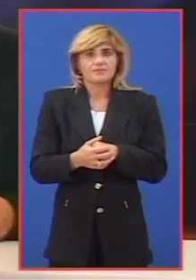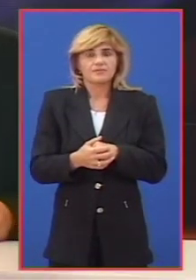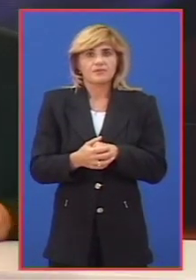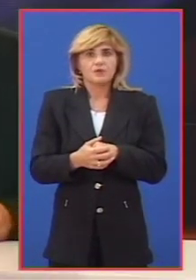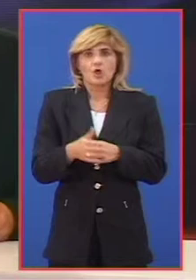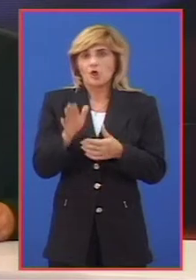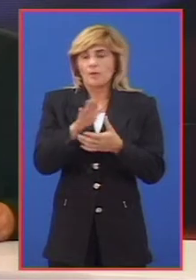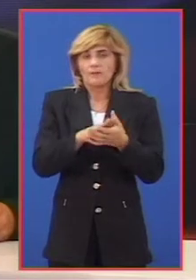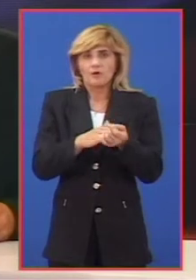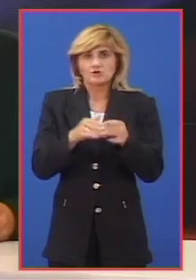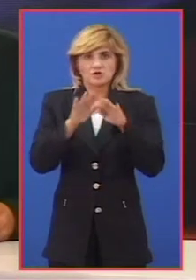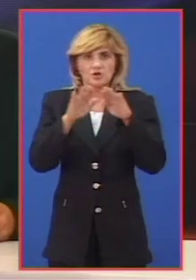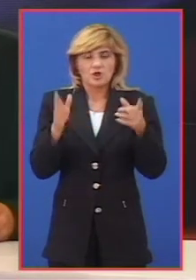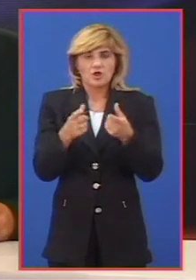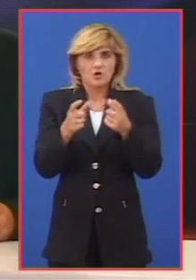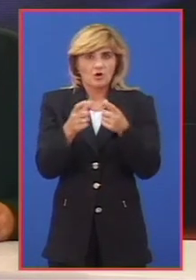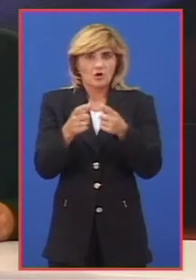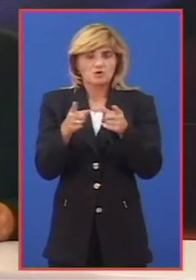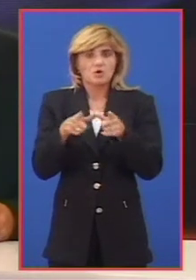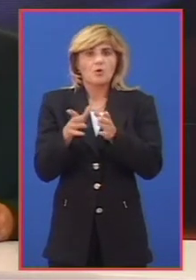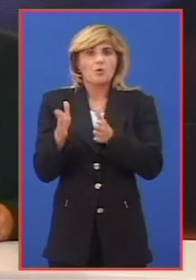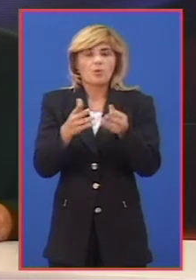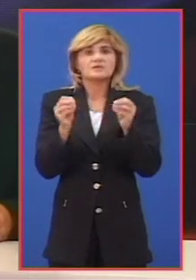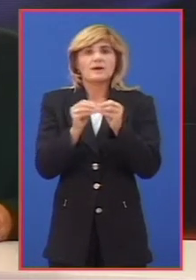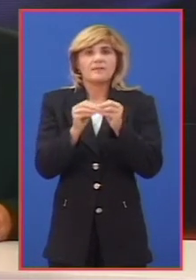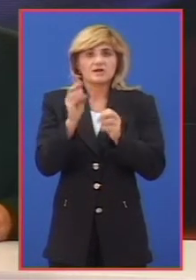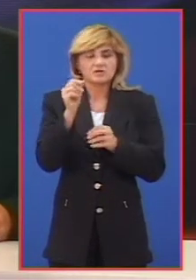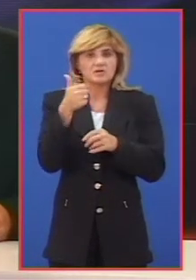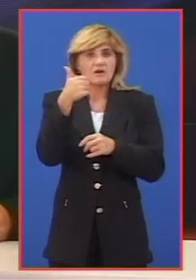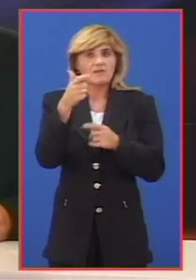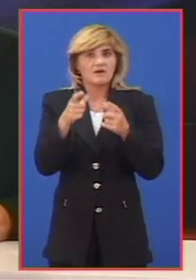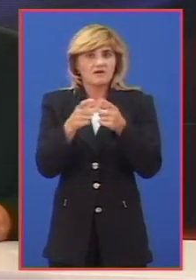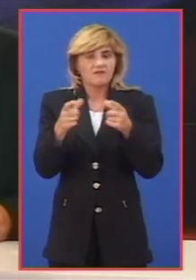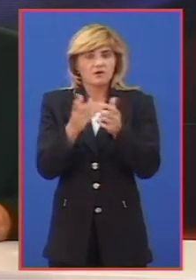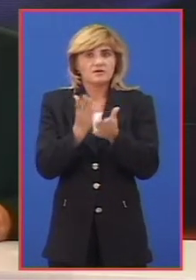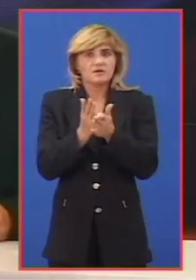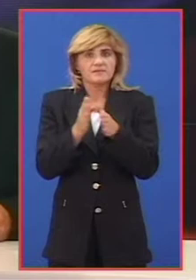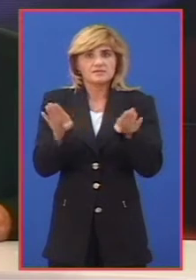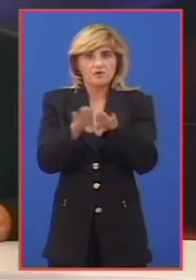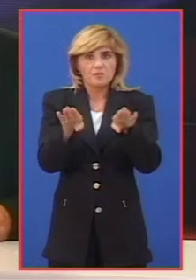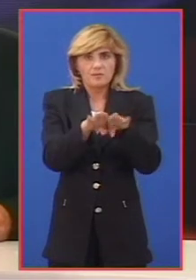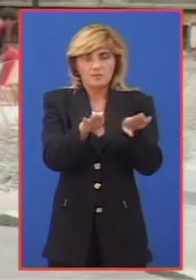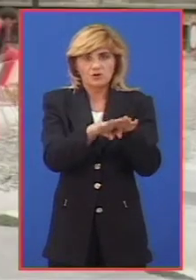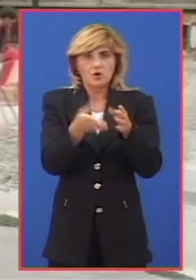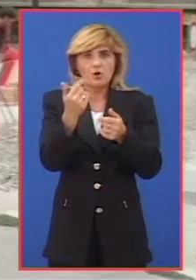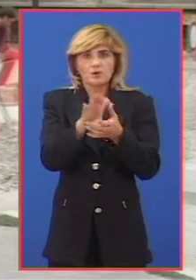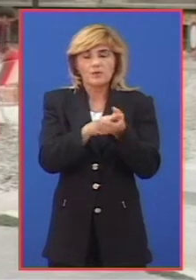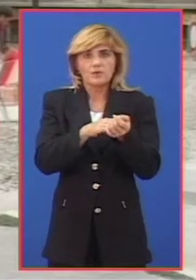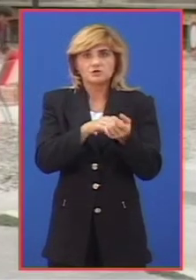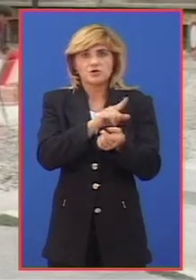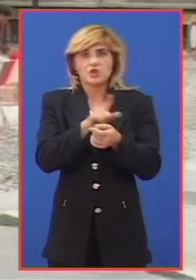Počelo je slaganje kocke u ulici Braće Radić. Prve kocke bit će složene od početka ulice do